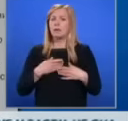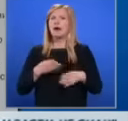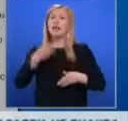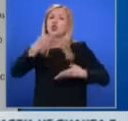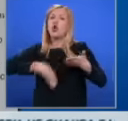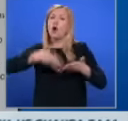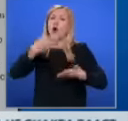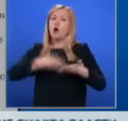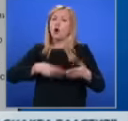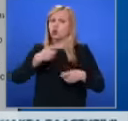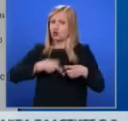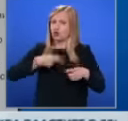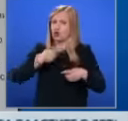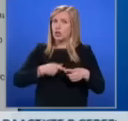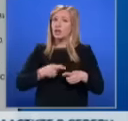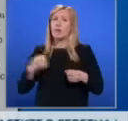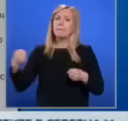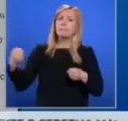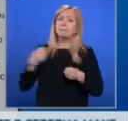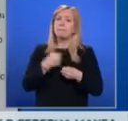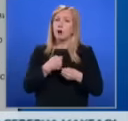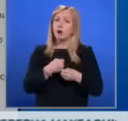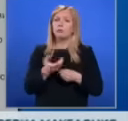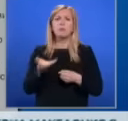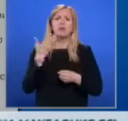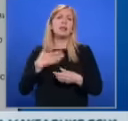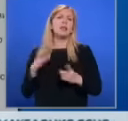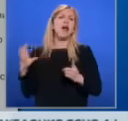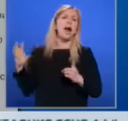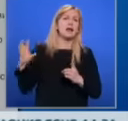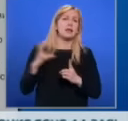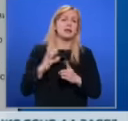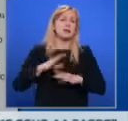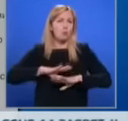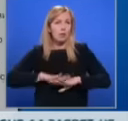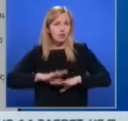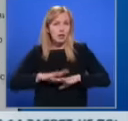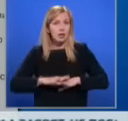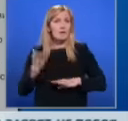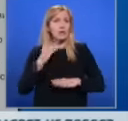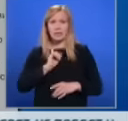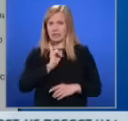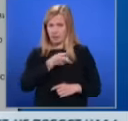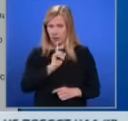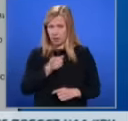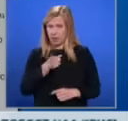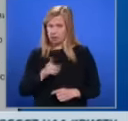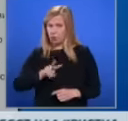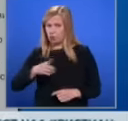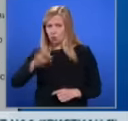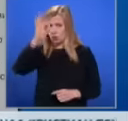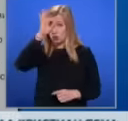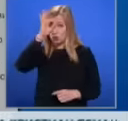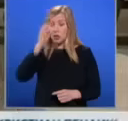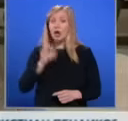веднъж е проявял агресивното си поведение към другите. Дори е имал случаи, в които е отправял заплахи към своите ученици. Учителите са наясно